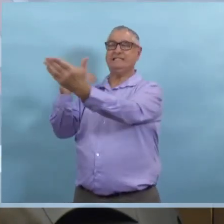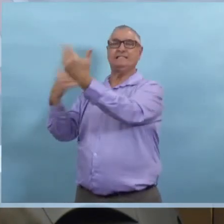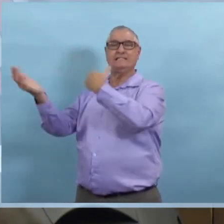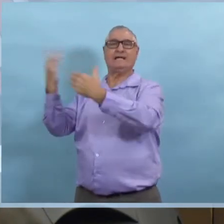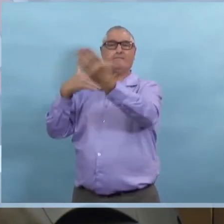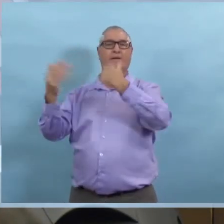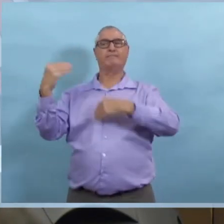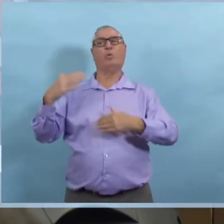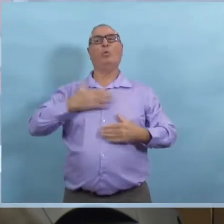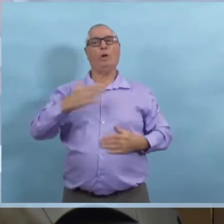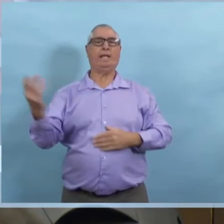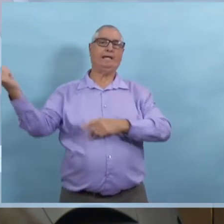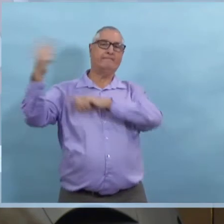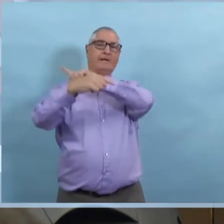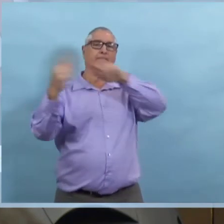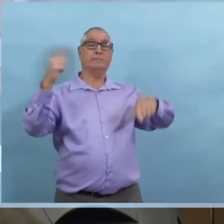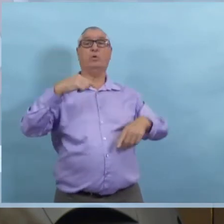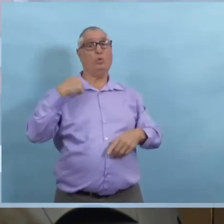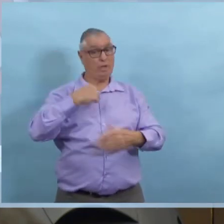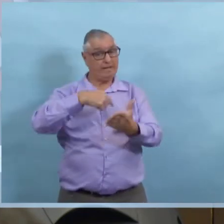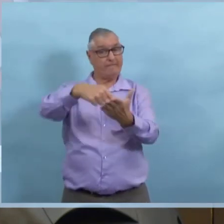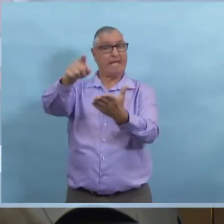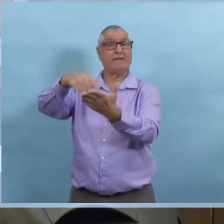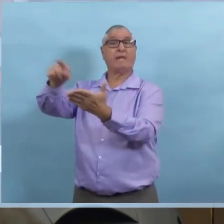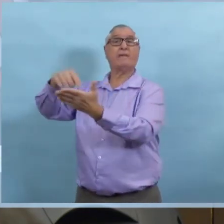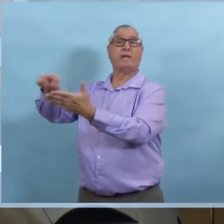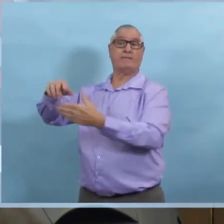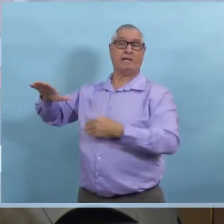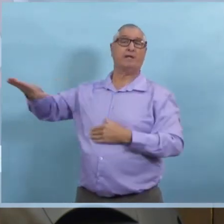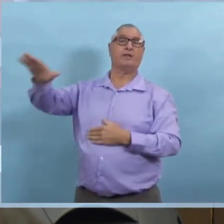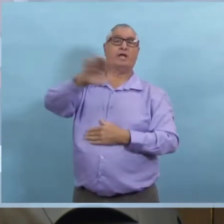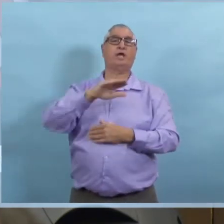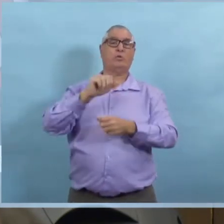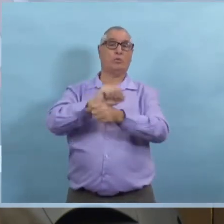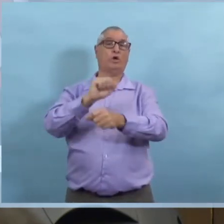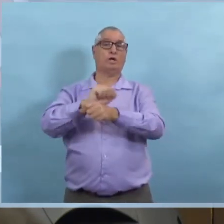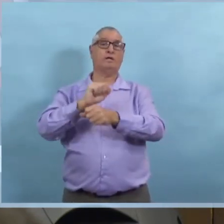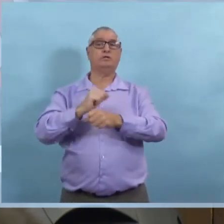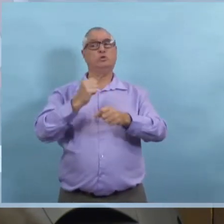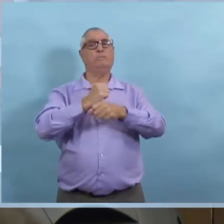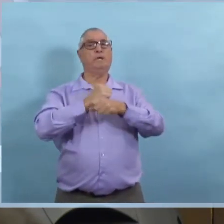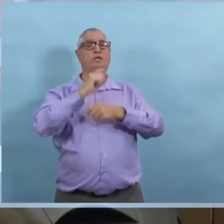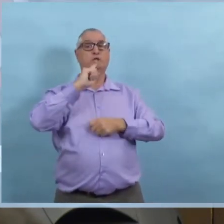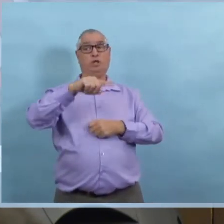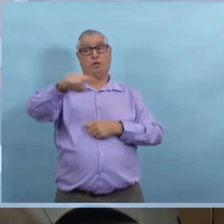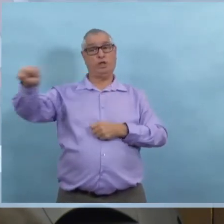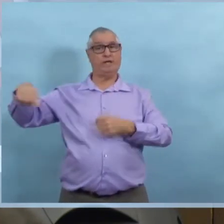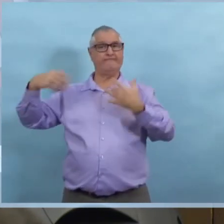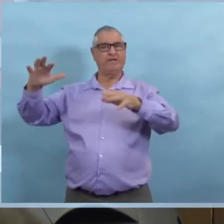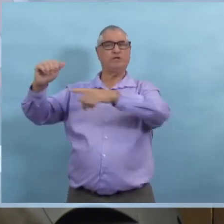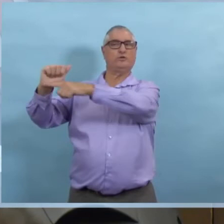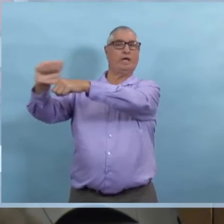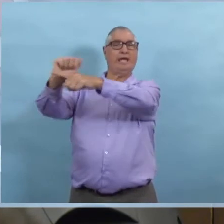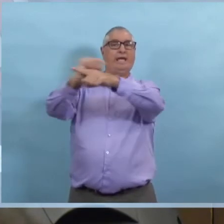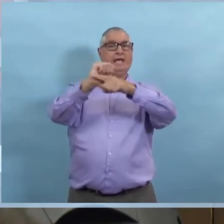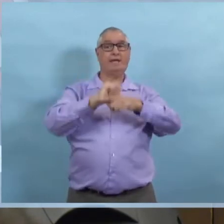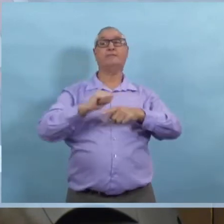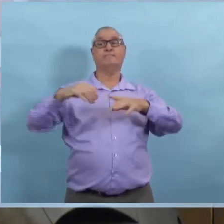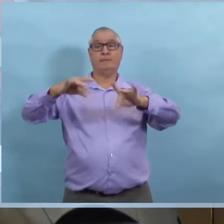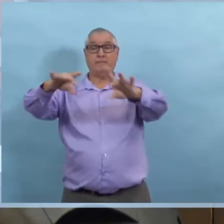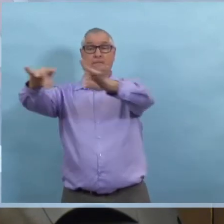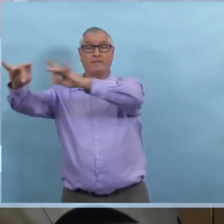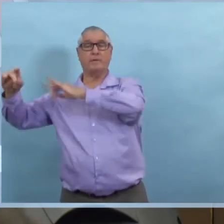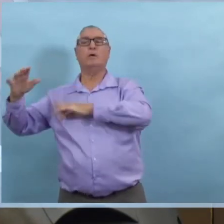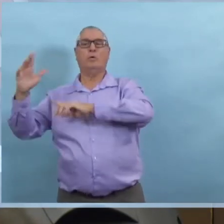même les travailleurs de santé qui sont à la retraite à venir nous aider et on peut même payer leurs